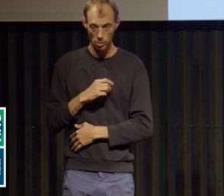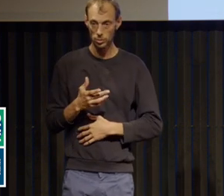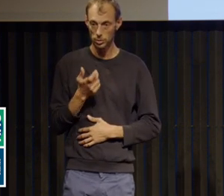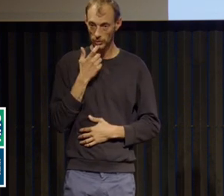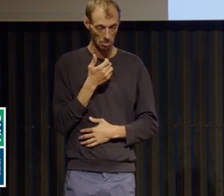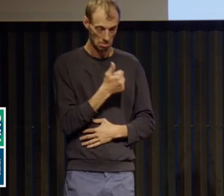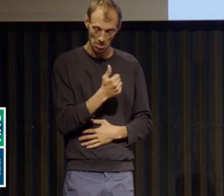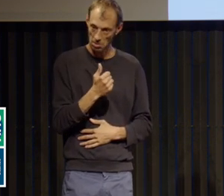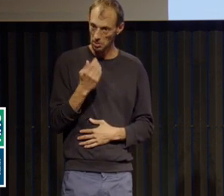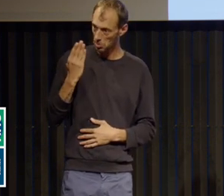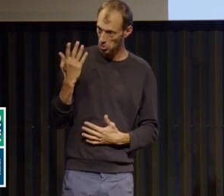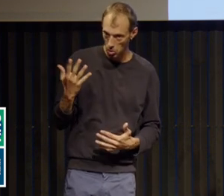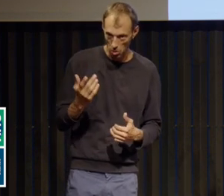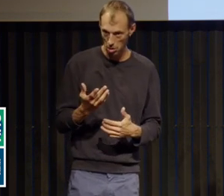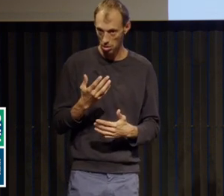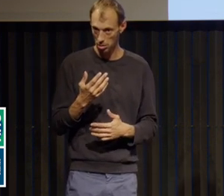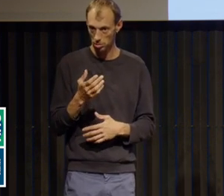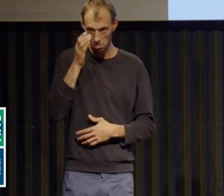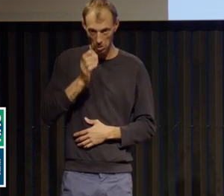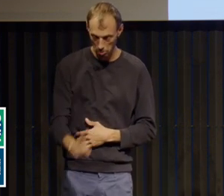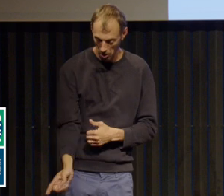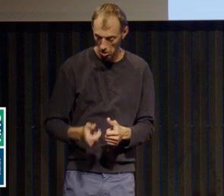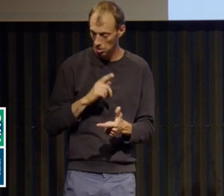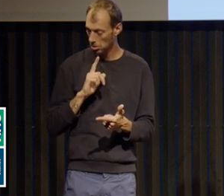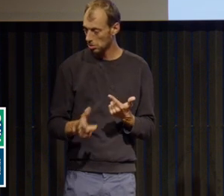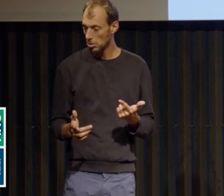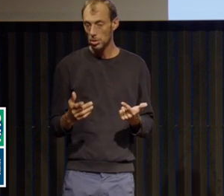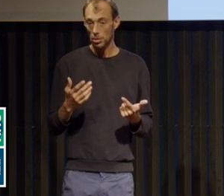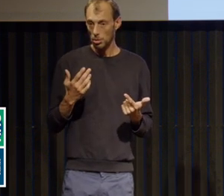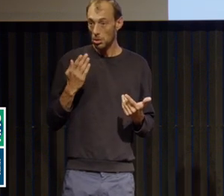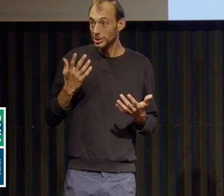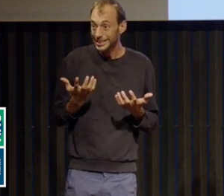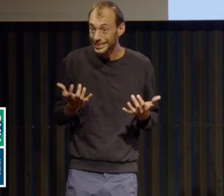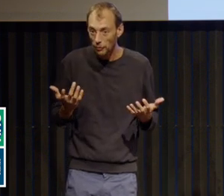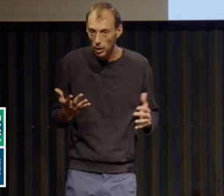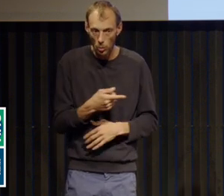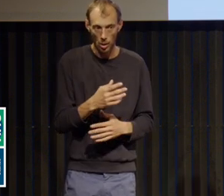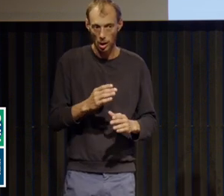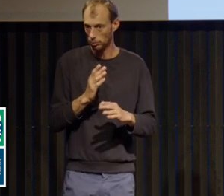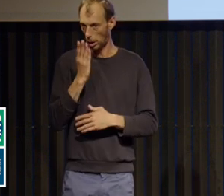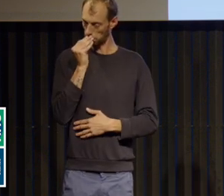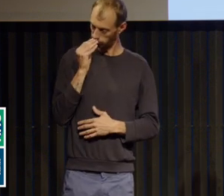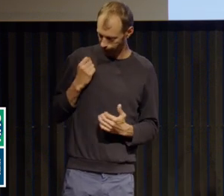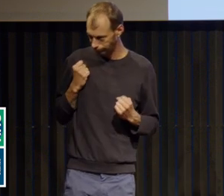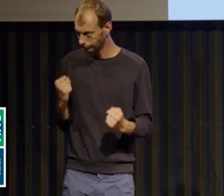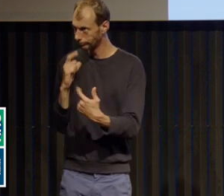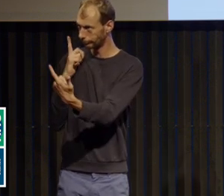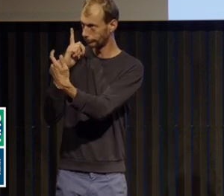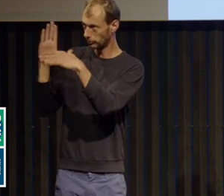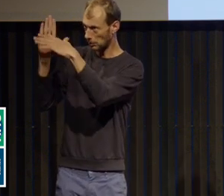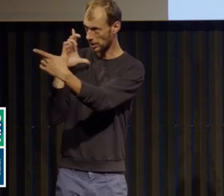propres, ses besoins. La personnalité ne se construit pas avec des assises suffisamment solides.